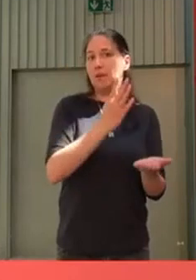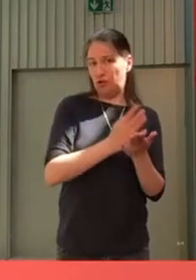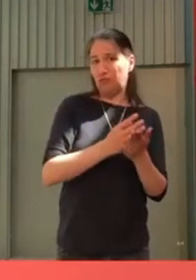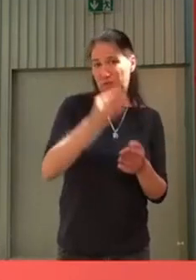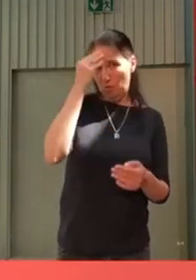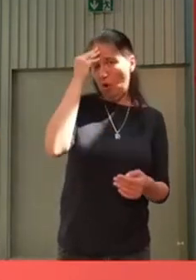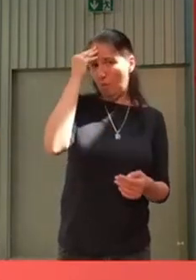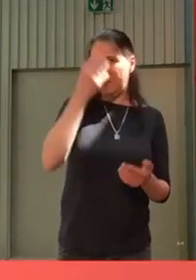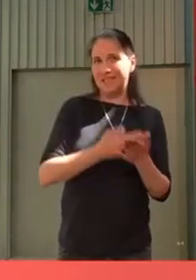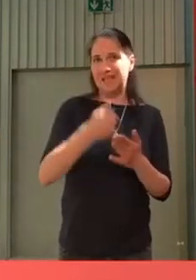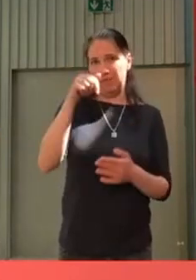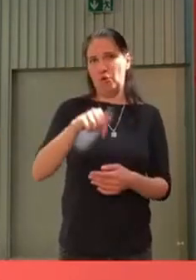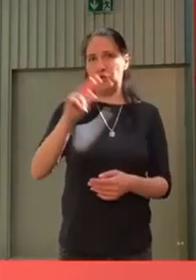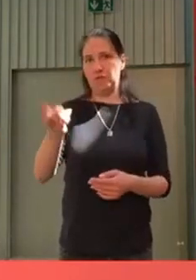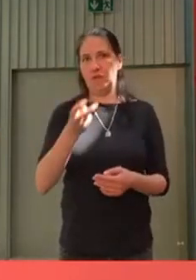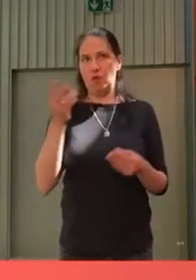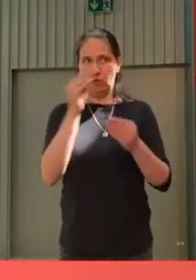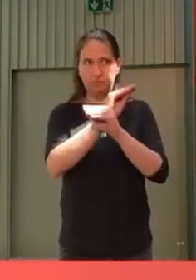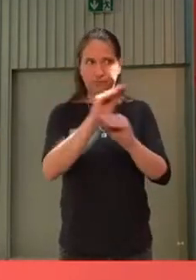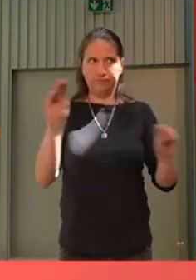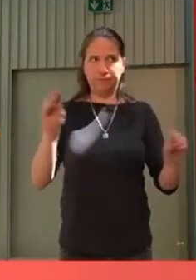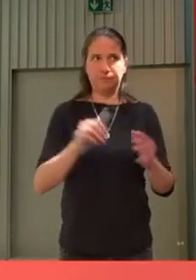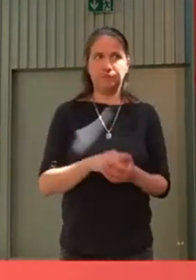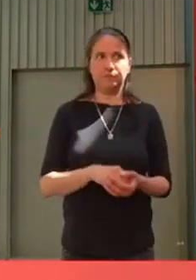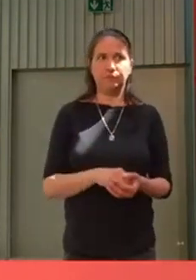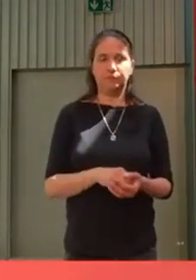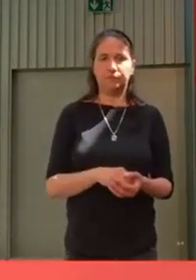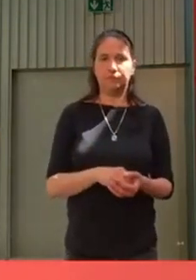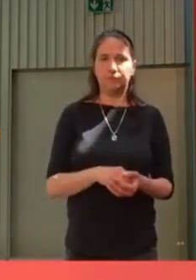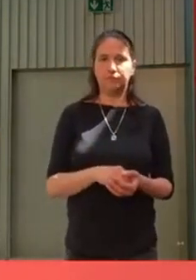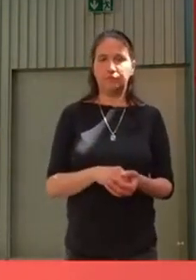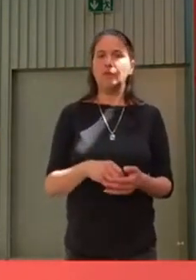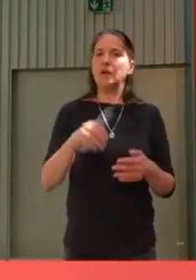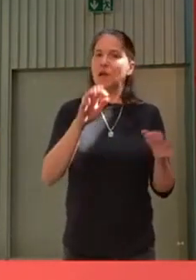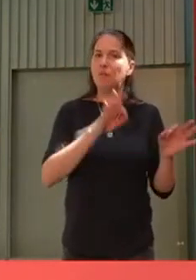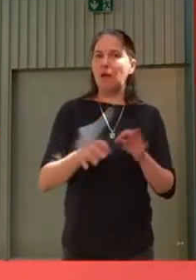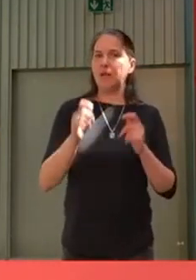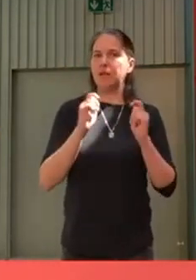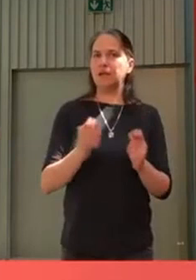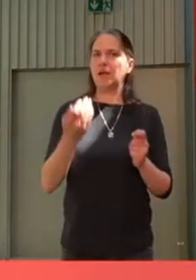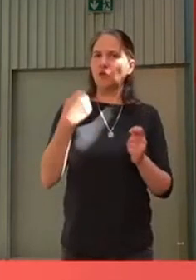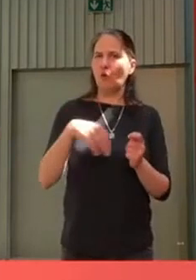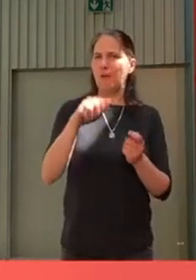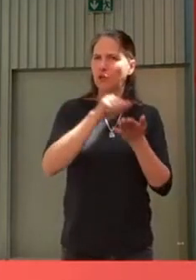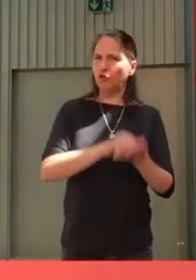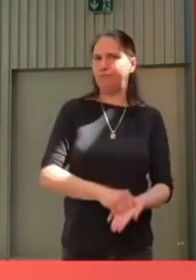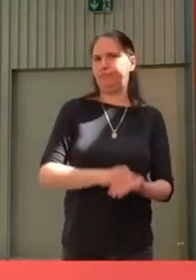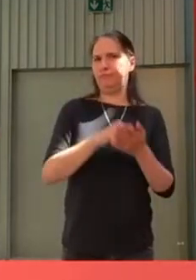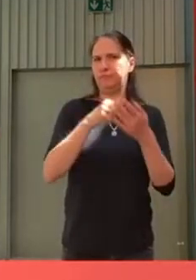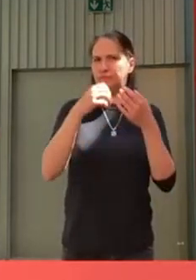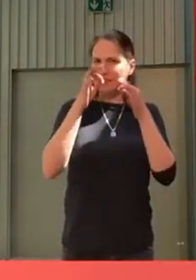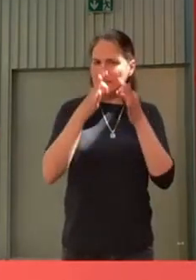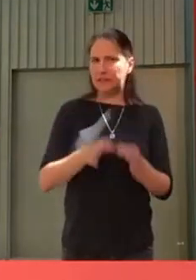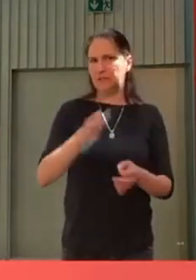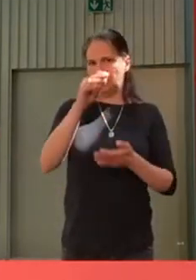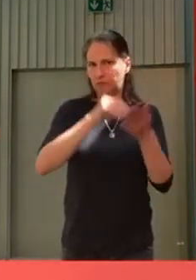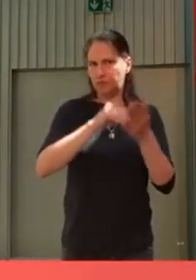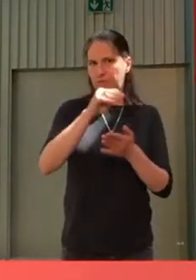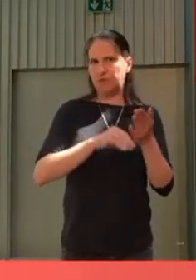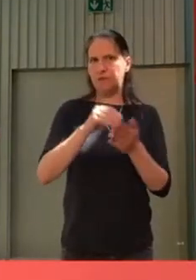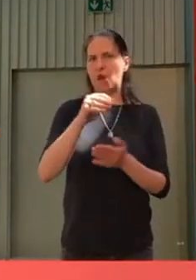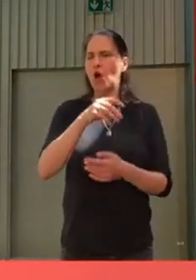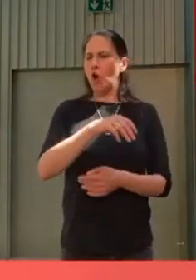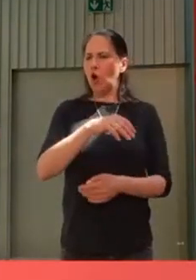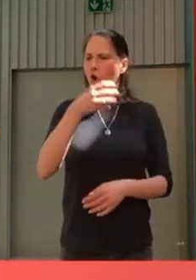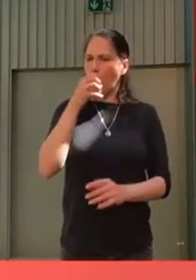ich es hier auch nochmal. Also solche Sachen hätten auch nochmal deutlicher im Leitantrag stehen müssen, dass wir uns wirklich konsequent abgrenzen